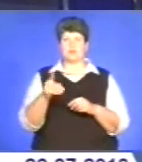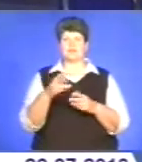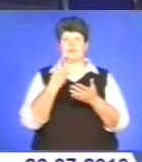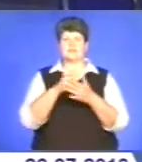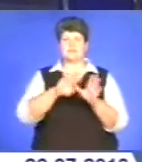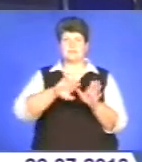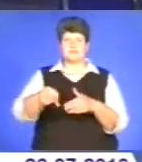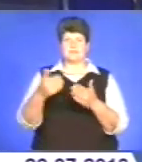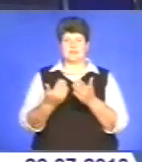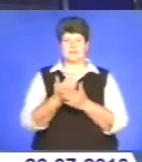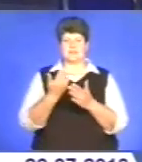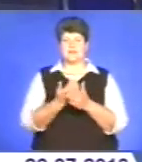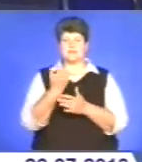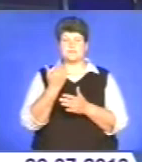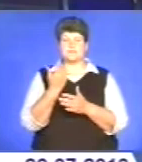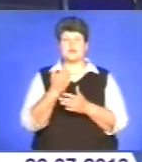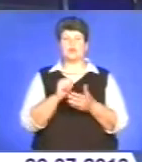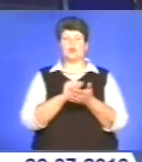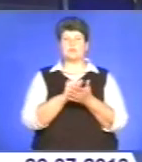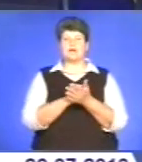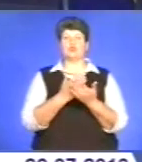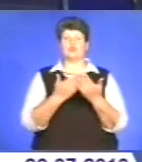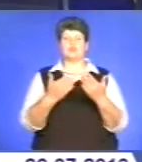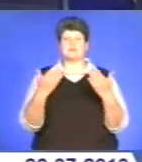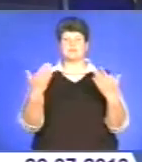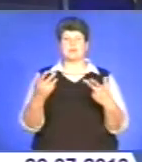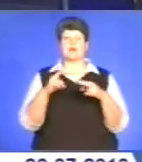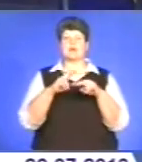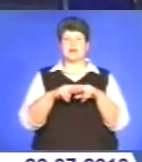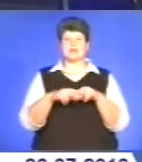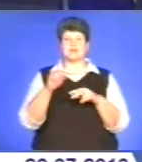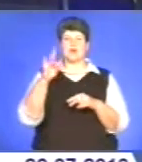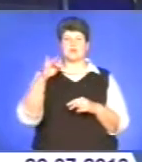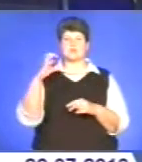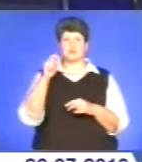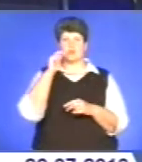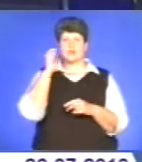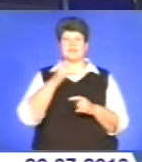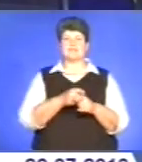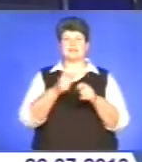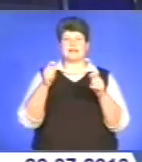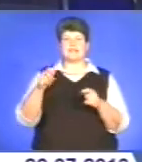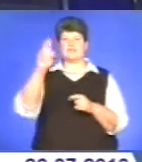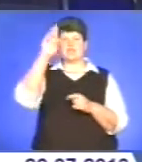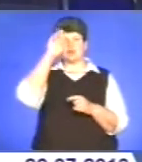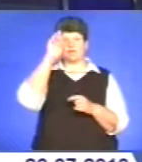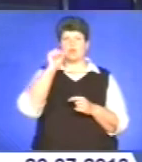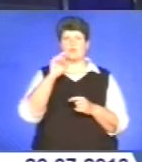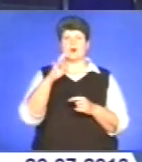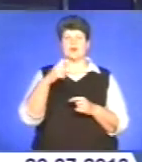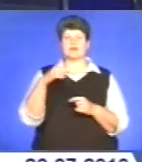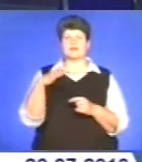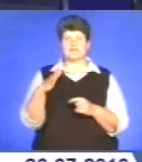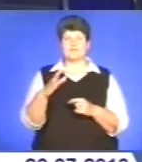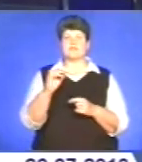«Вістей». Документальну виставку «Хрещення Руси України» відкрили в обласному державному архіві. В експозиції унікальні